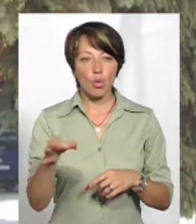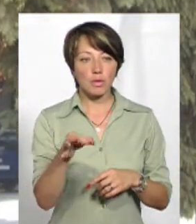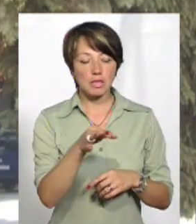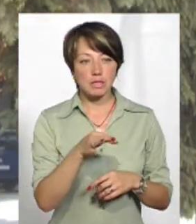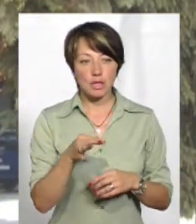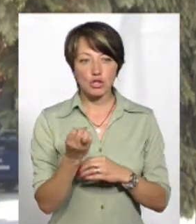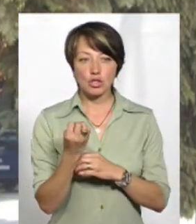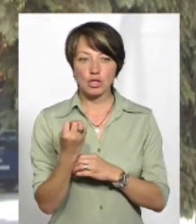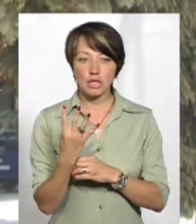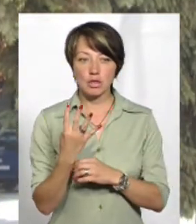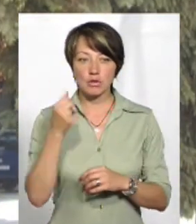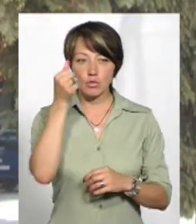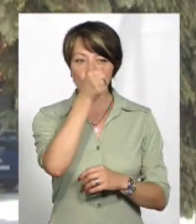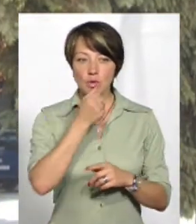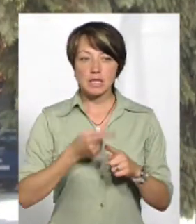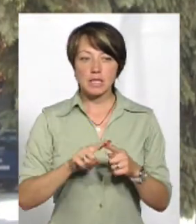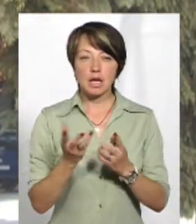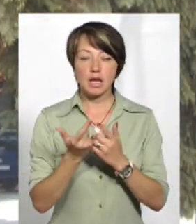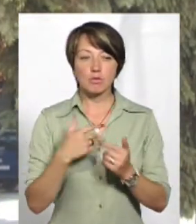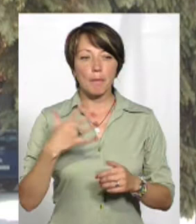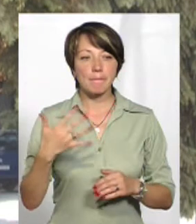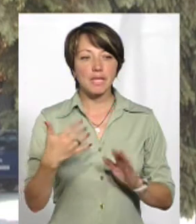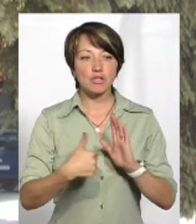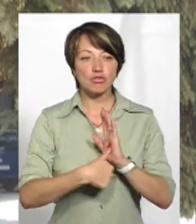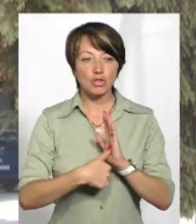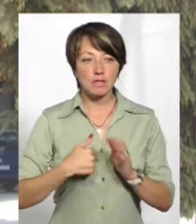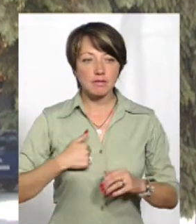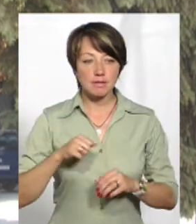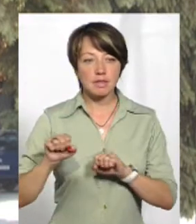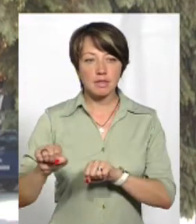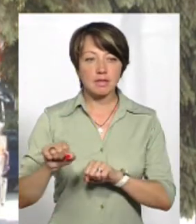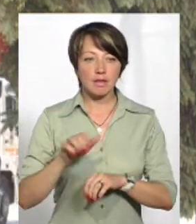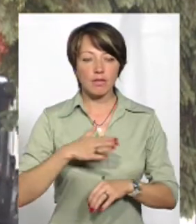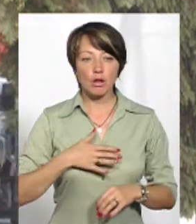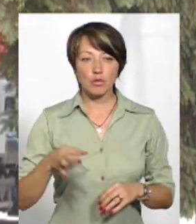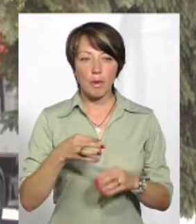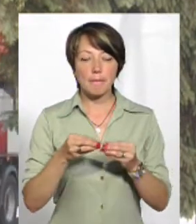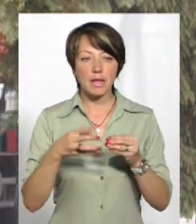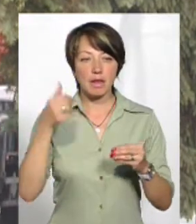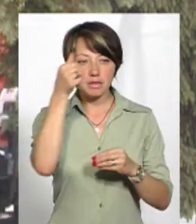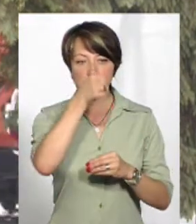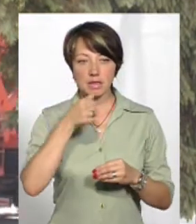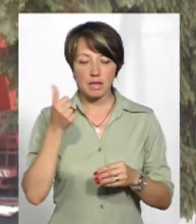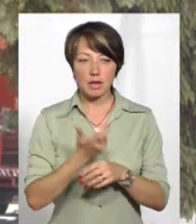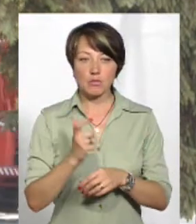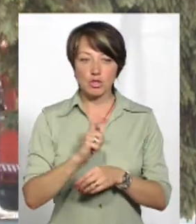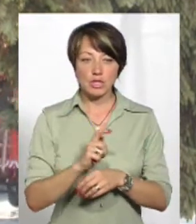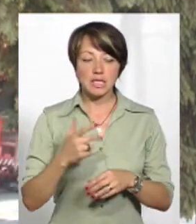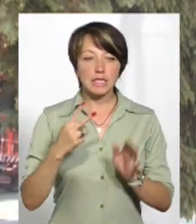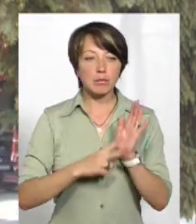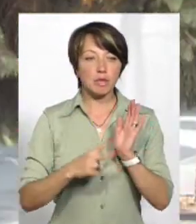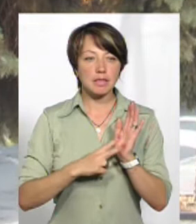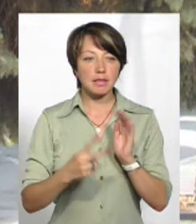У 2014 році ця кількість була 56 захисників з нашої області, в 2015 рік і найбільше, це цифра